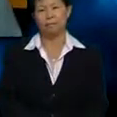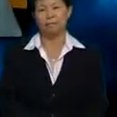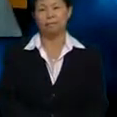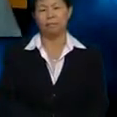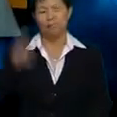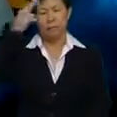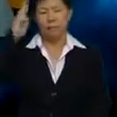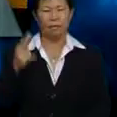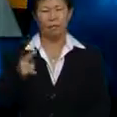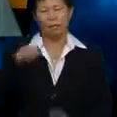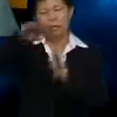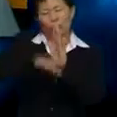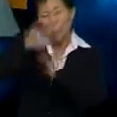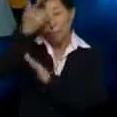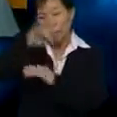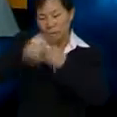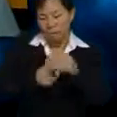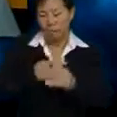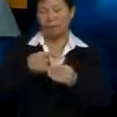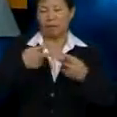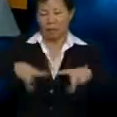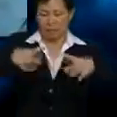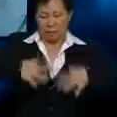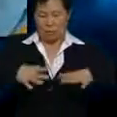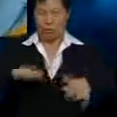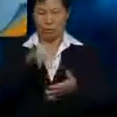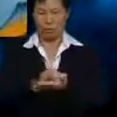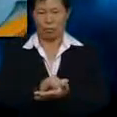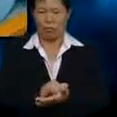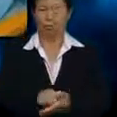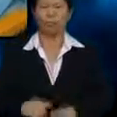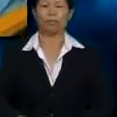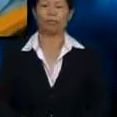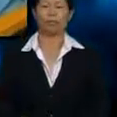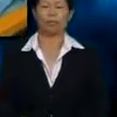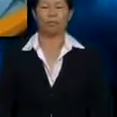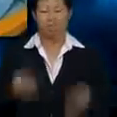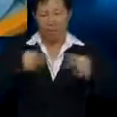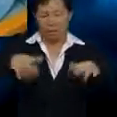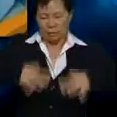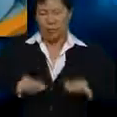Pakcik kurang arif Tentang butik tu Julia Butik tu masih atas nama abah